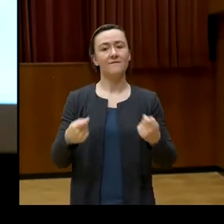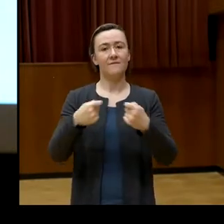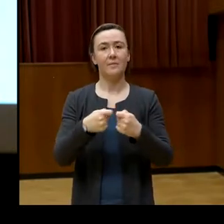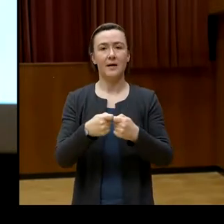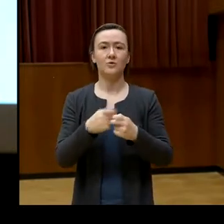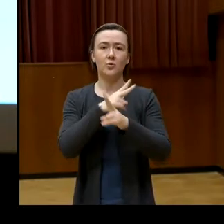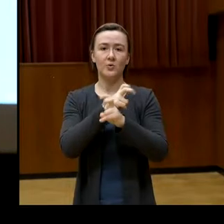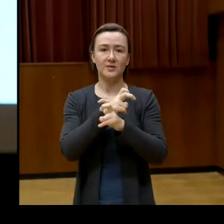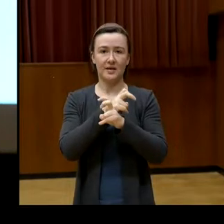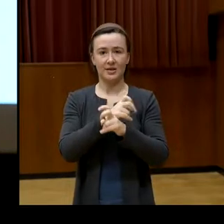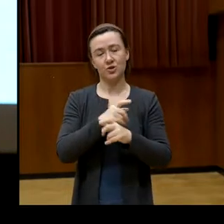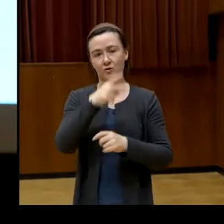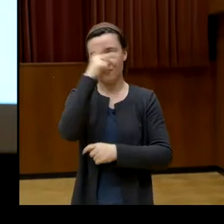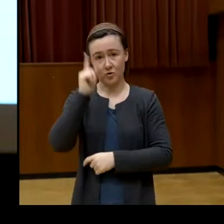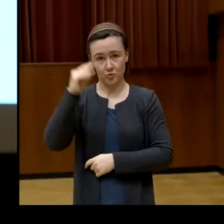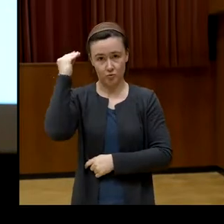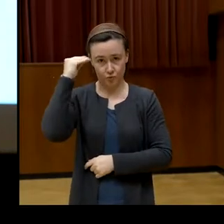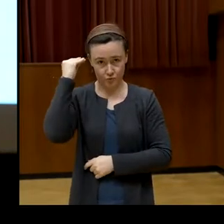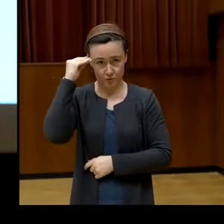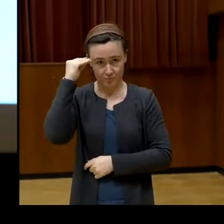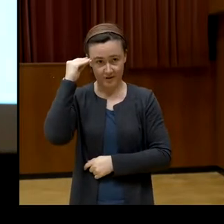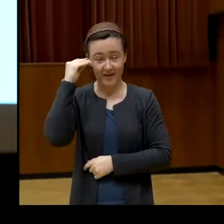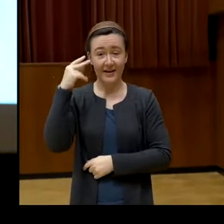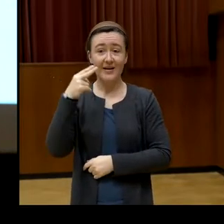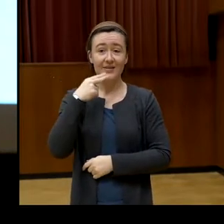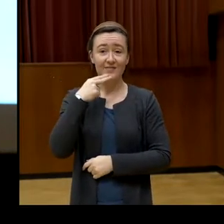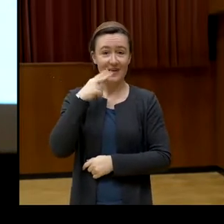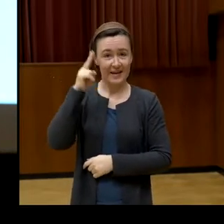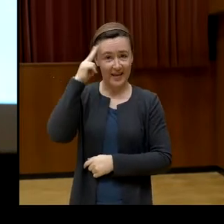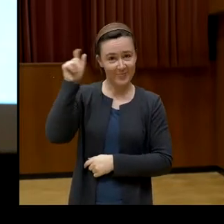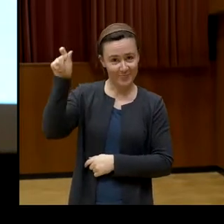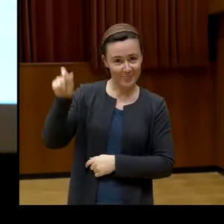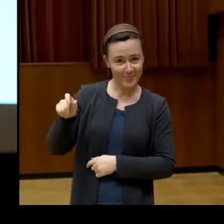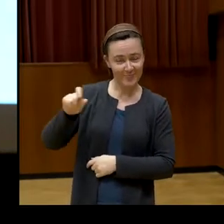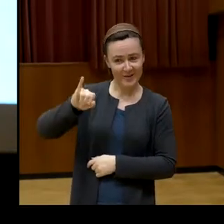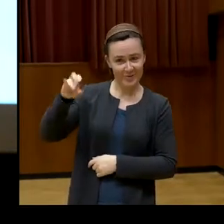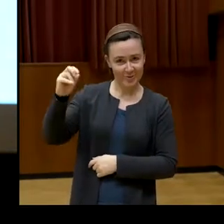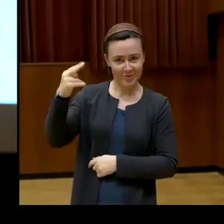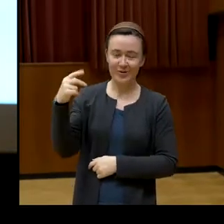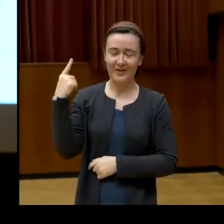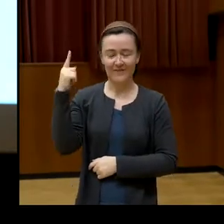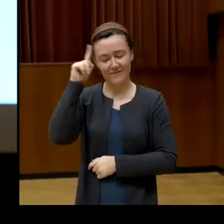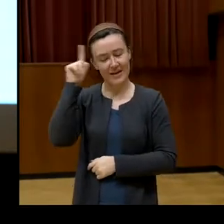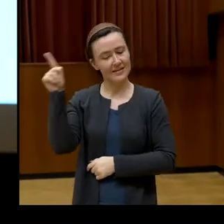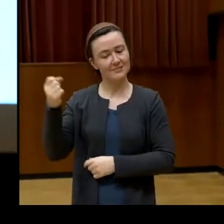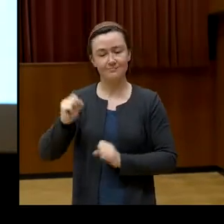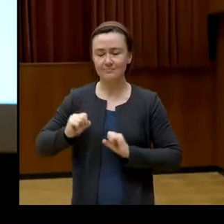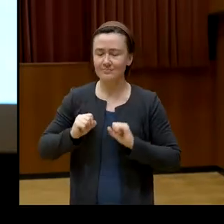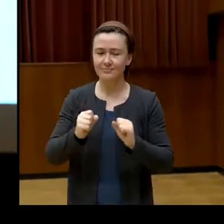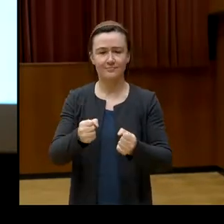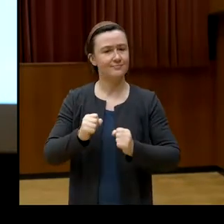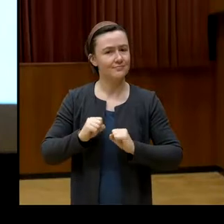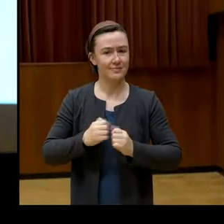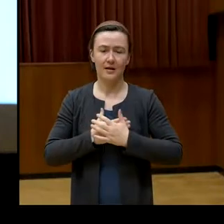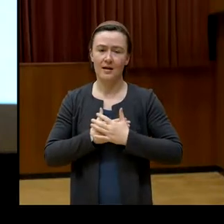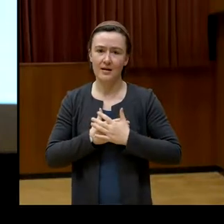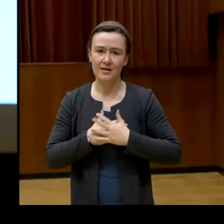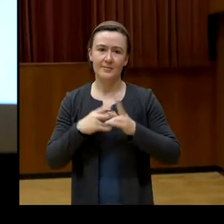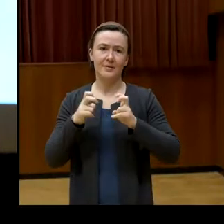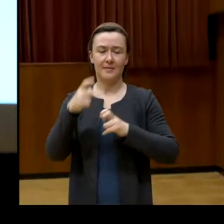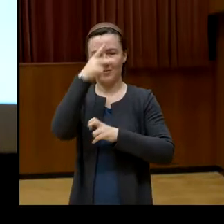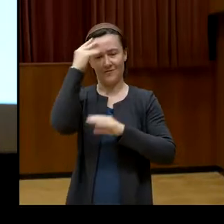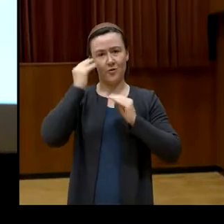kennt, der weiß, dass er mit Leib und Seele Volksbildner ist und für sein Engagement und seine Tätigkeiten wurde auch schon